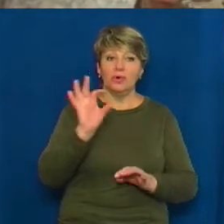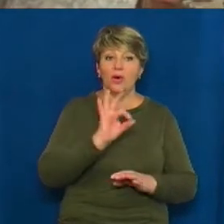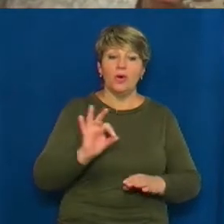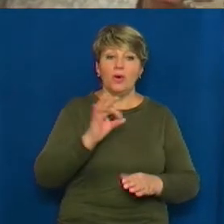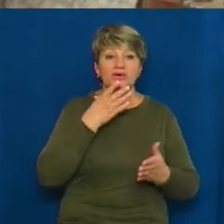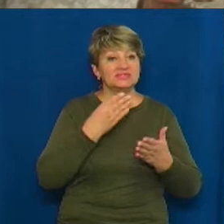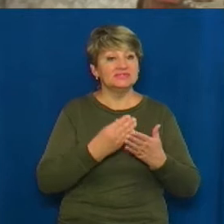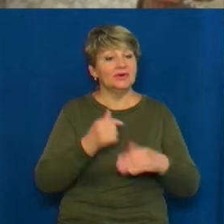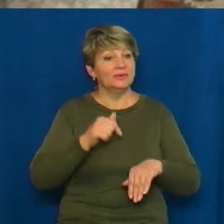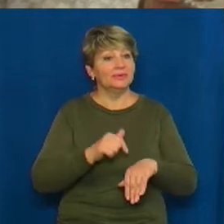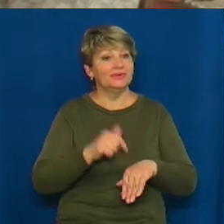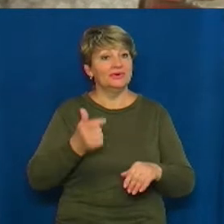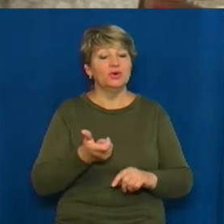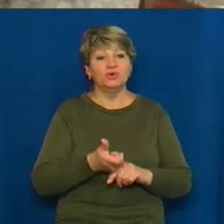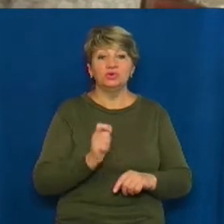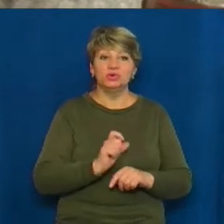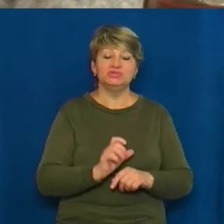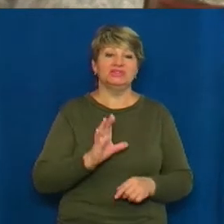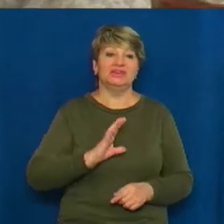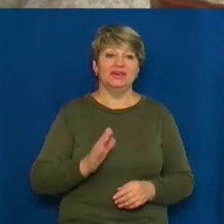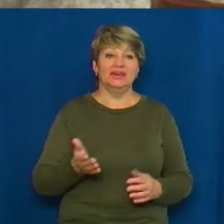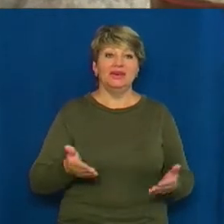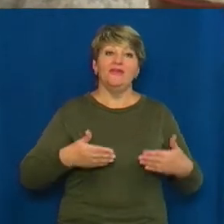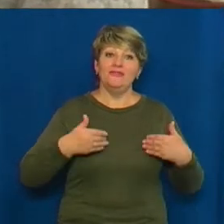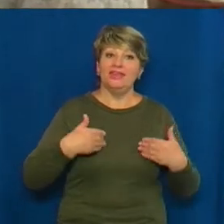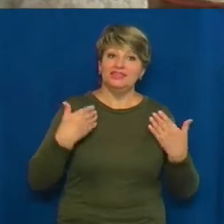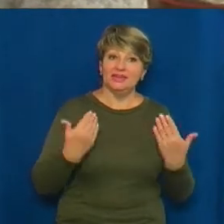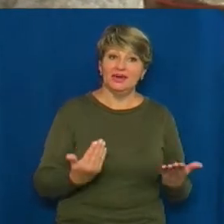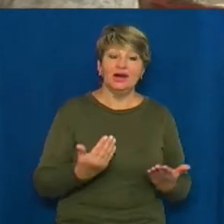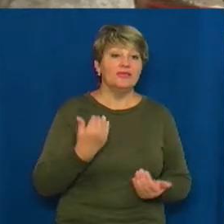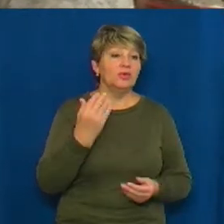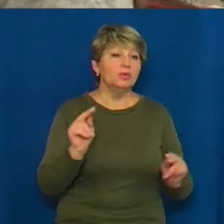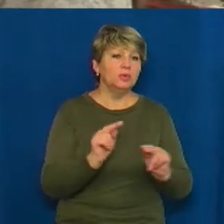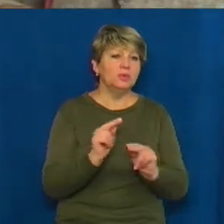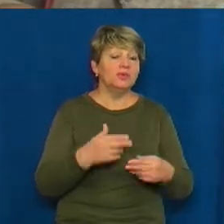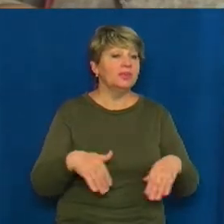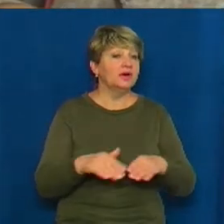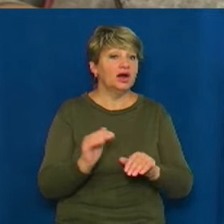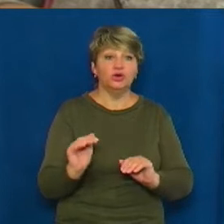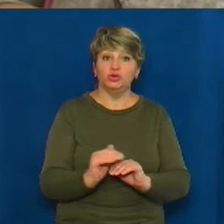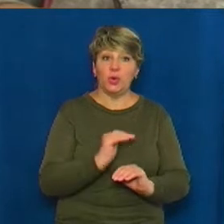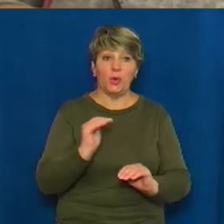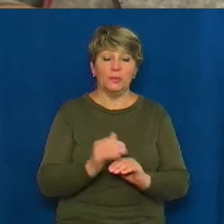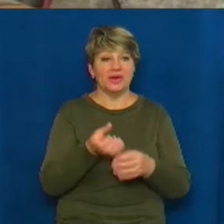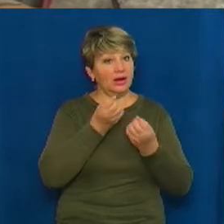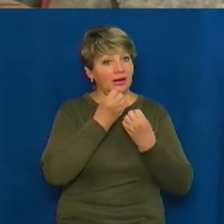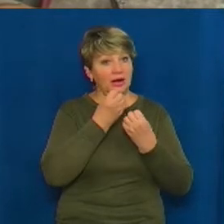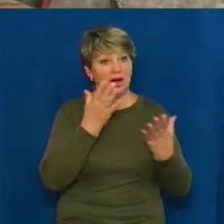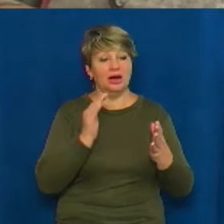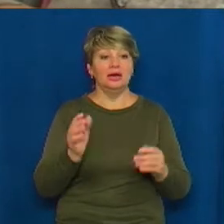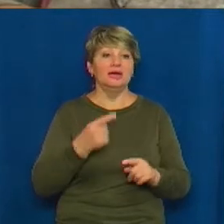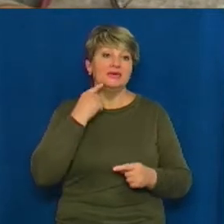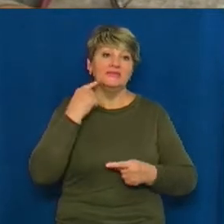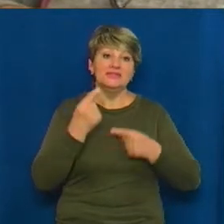буває. Так заходить, вітається. Вона така дуже добра вчителька. Вона гарна, добра, завжди